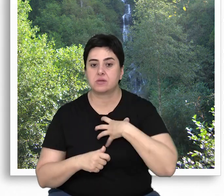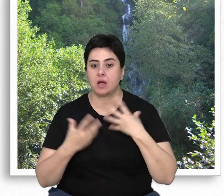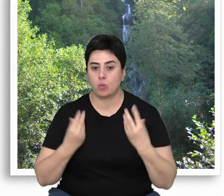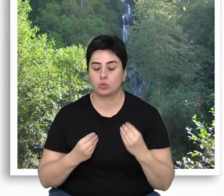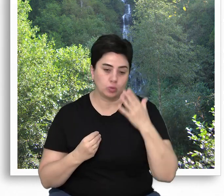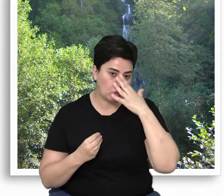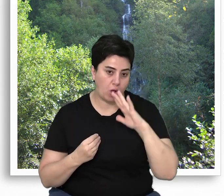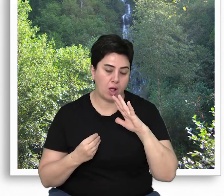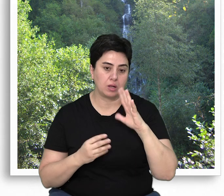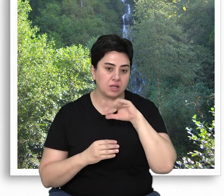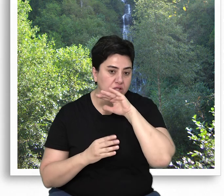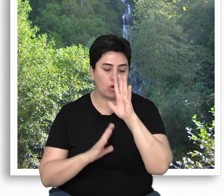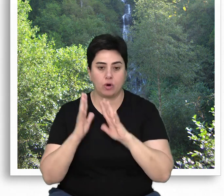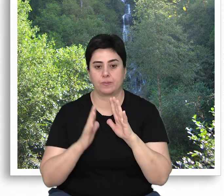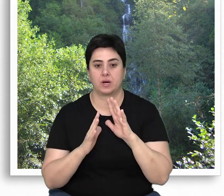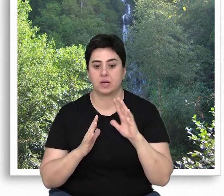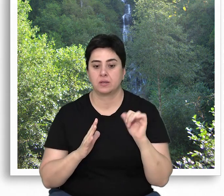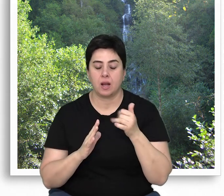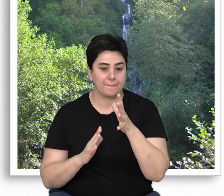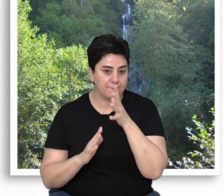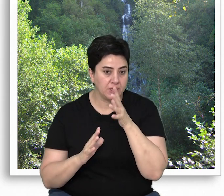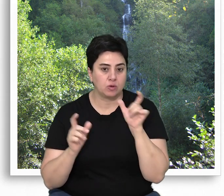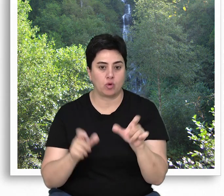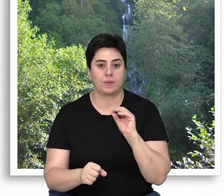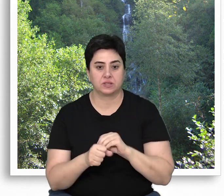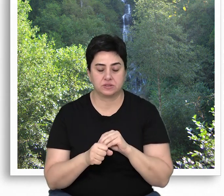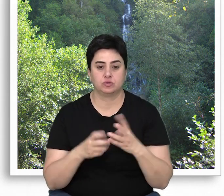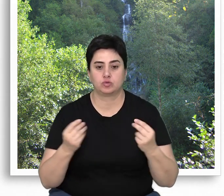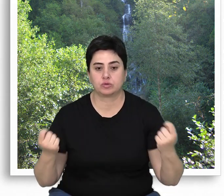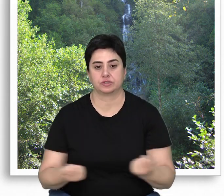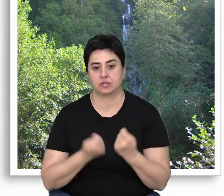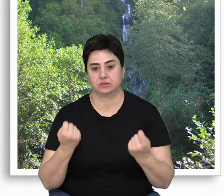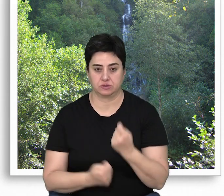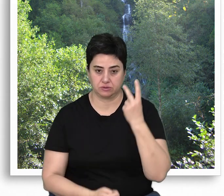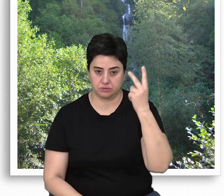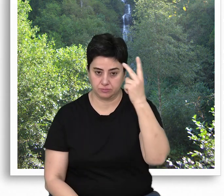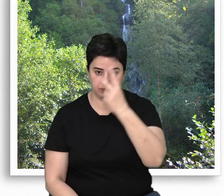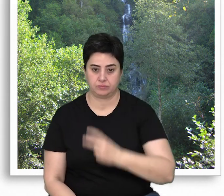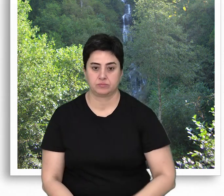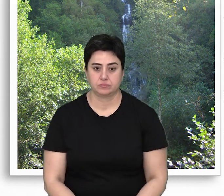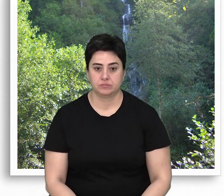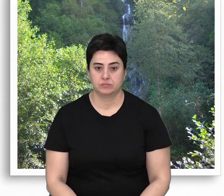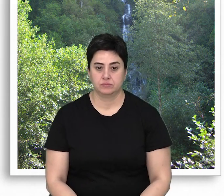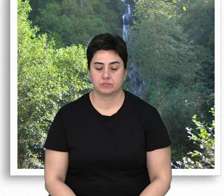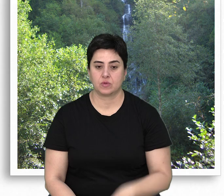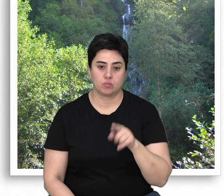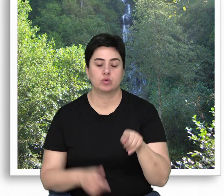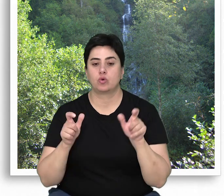sahip oldukları doğal yaşlı orman yapısındaki ekosistemleri korumak için pek çok önlem almaktadırlar.